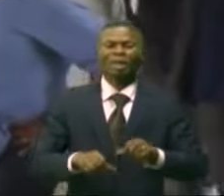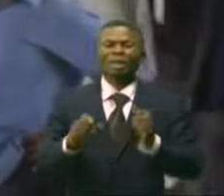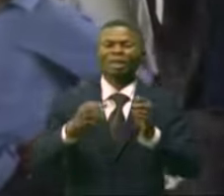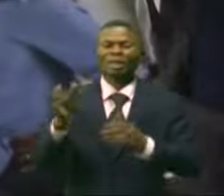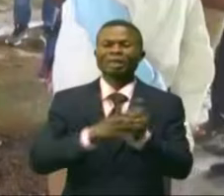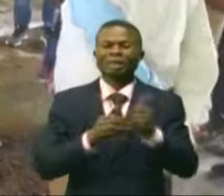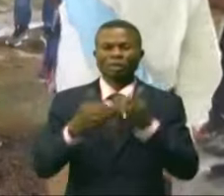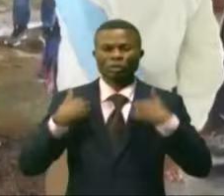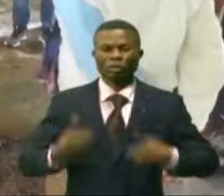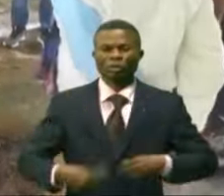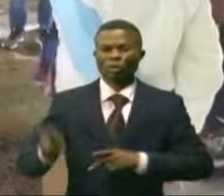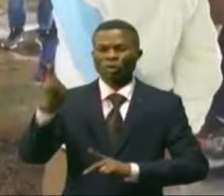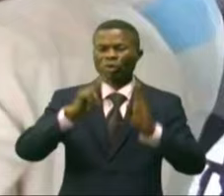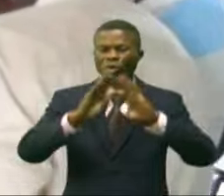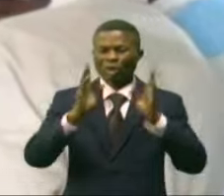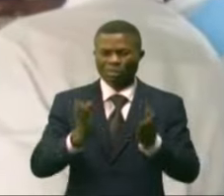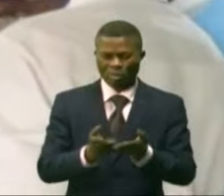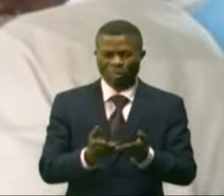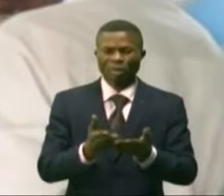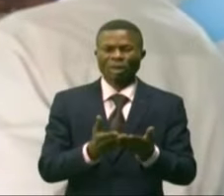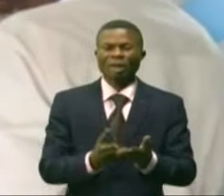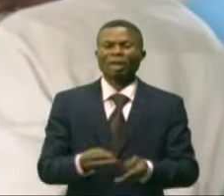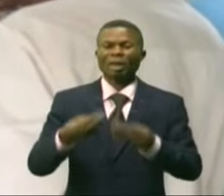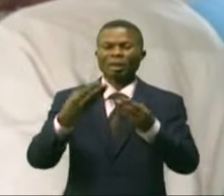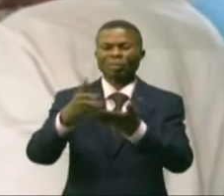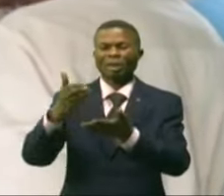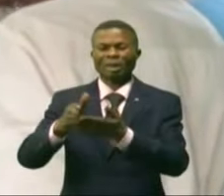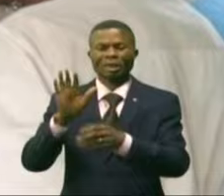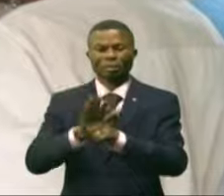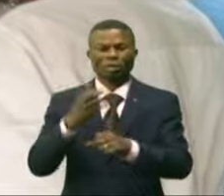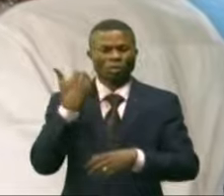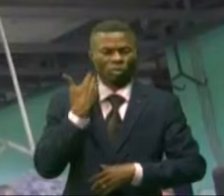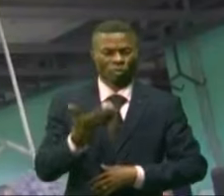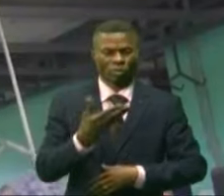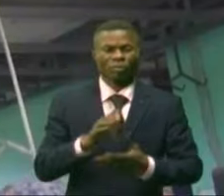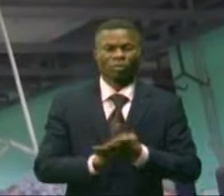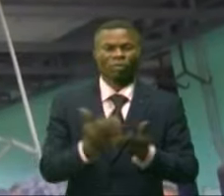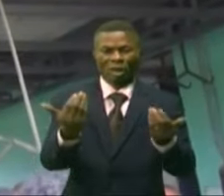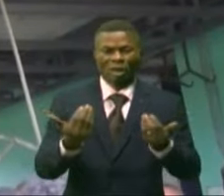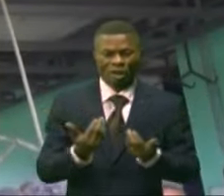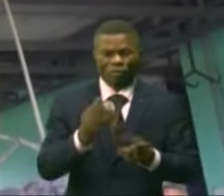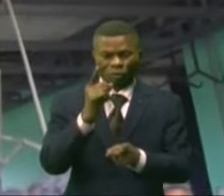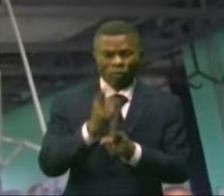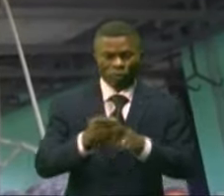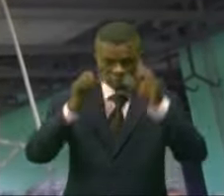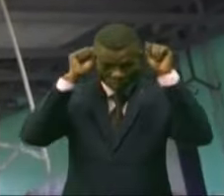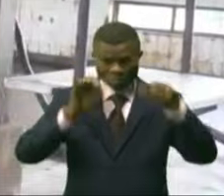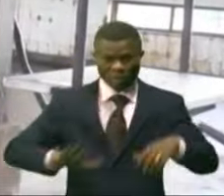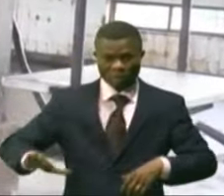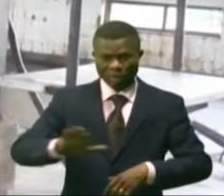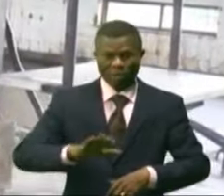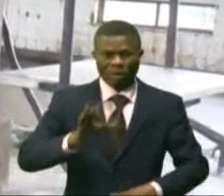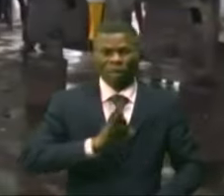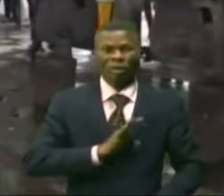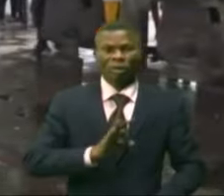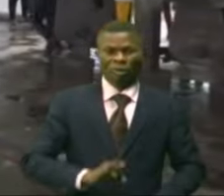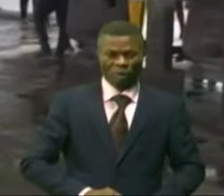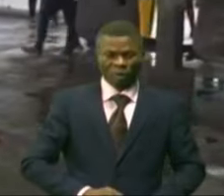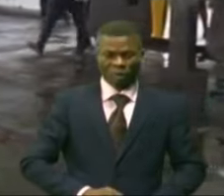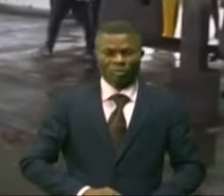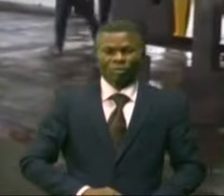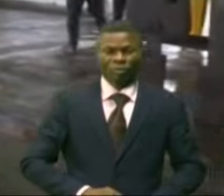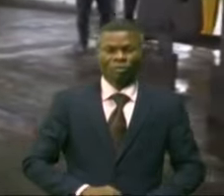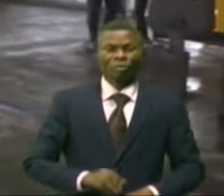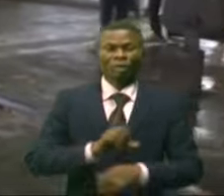de la population à des maladies. Il est rare à plein la ferme volonté du chef de l'État, Ferris Santan Tchisekedi, de faire